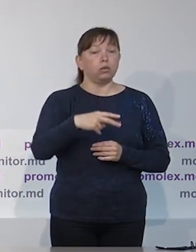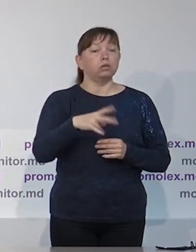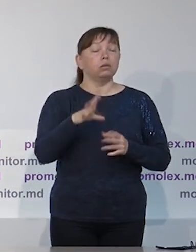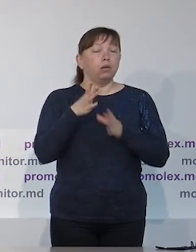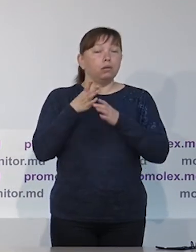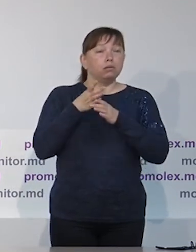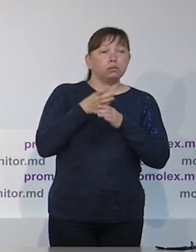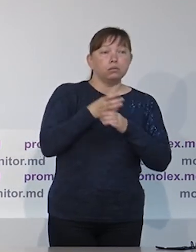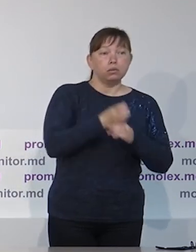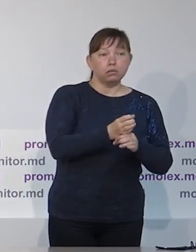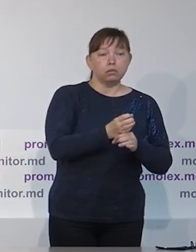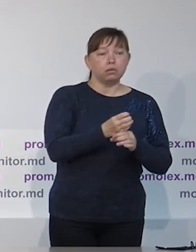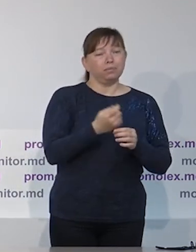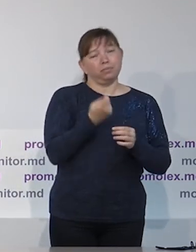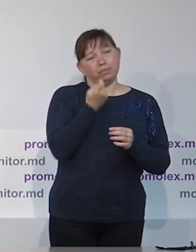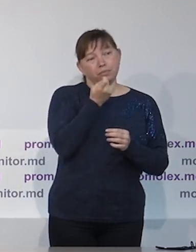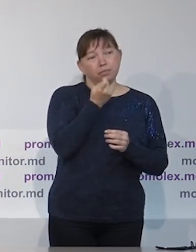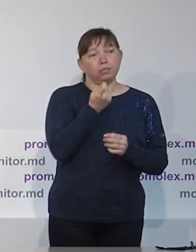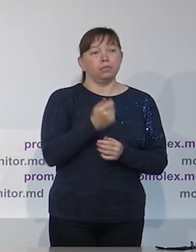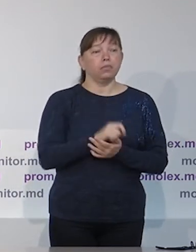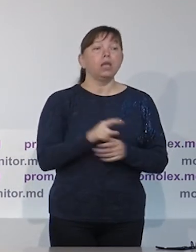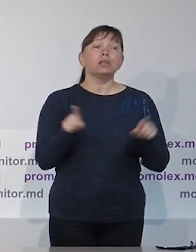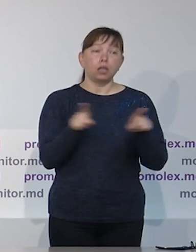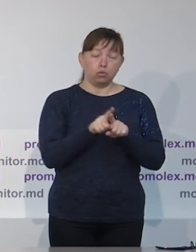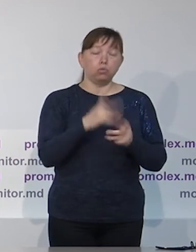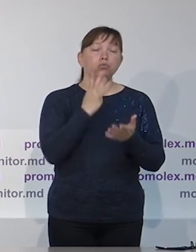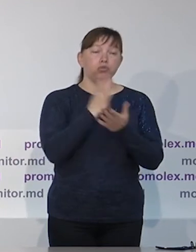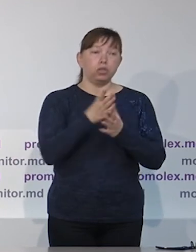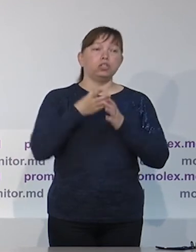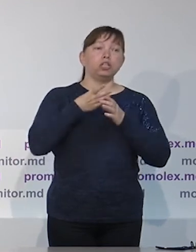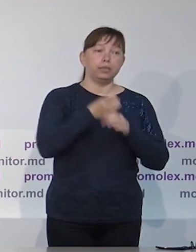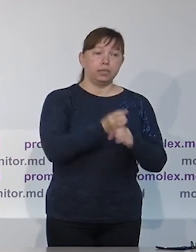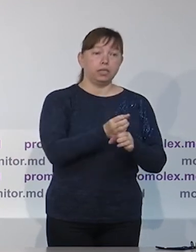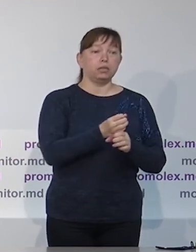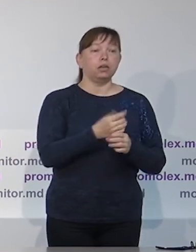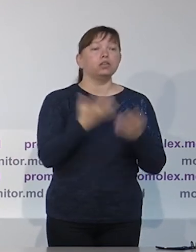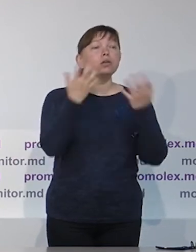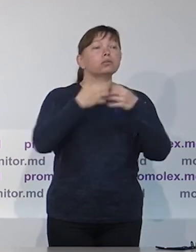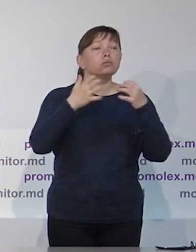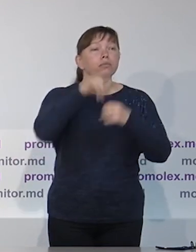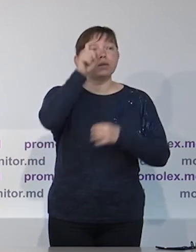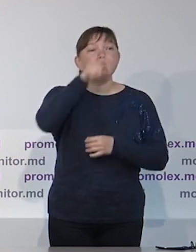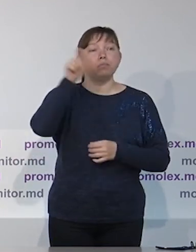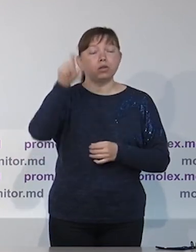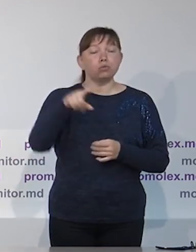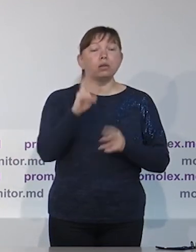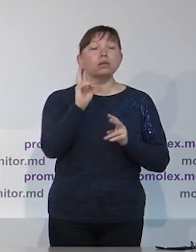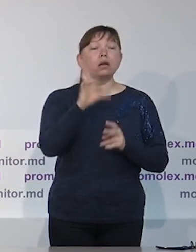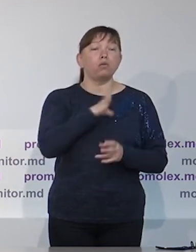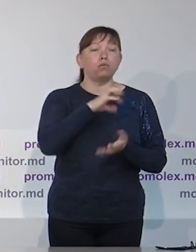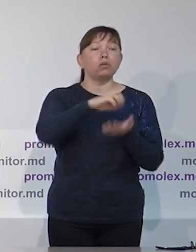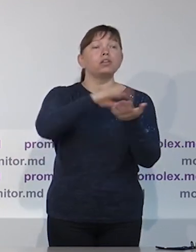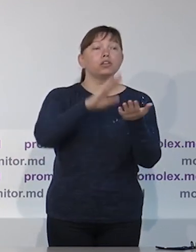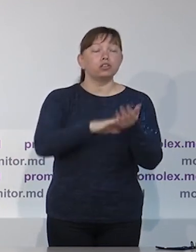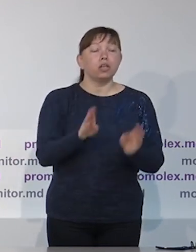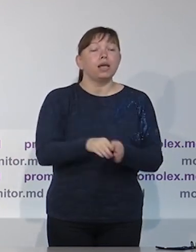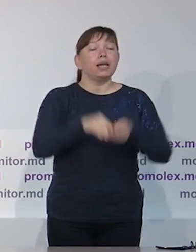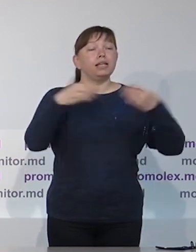Мы отмечаем, что 4 мая 2021 года по сравнению с сентябрем 2020 года есть небольшое